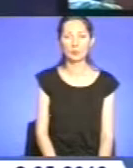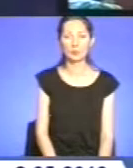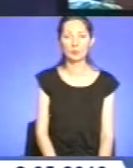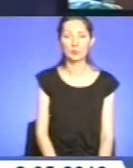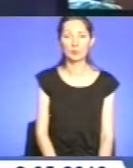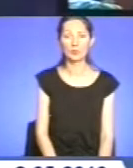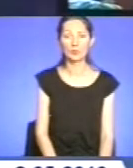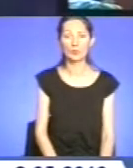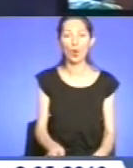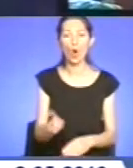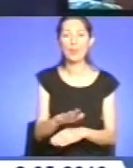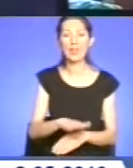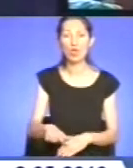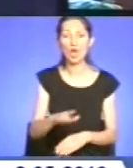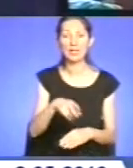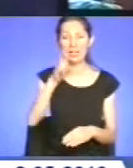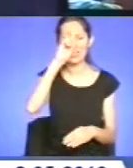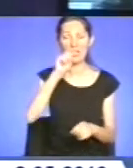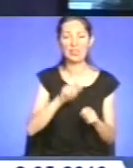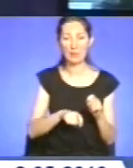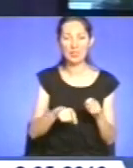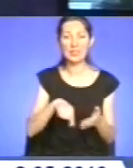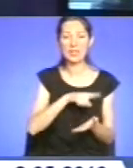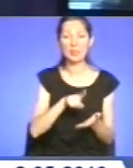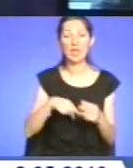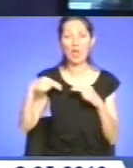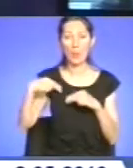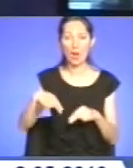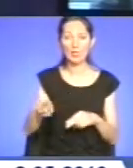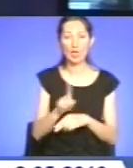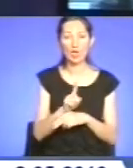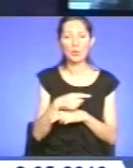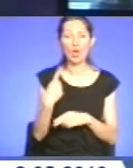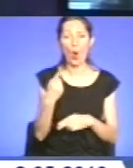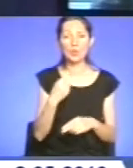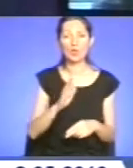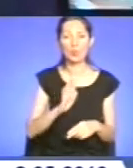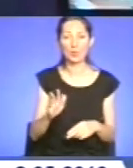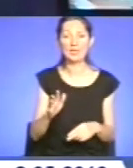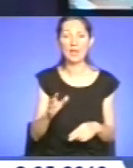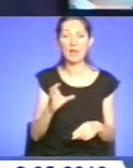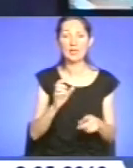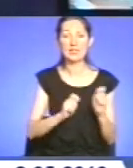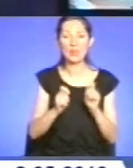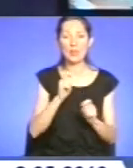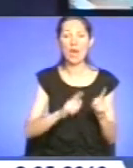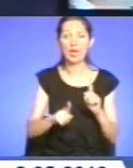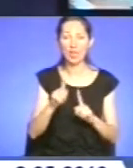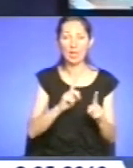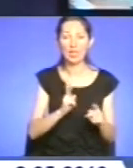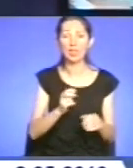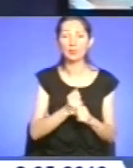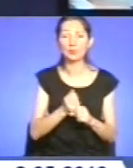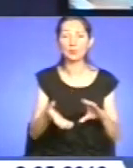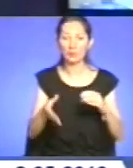У Територіальній державній інспекції з питань праці у Тернопільській області відбулася семінарна рада, на якій підбили підсумки